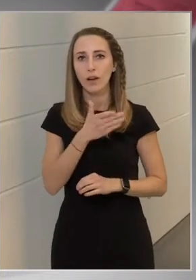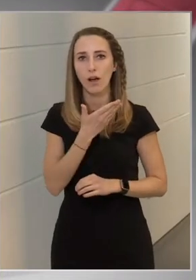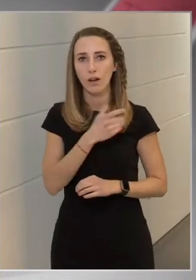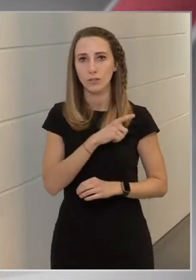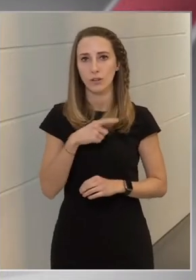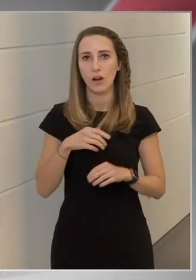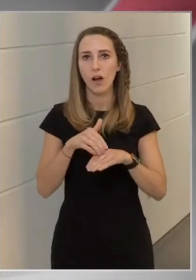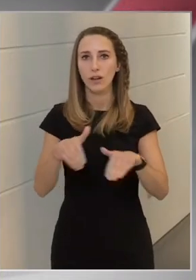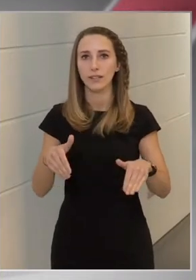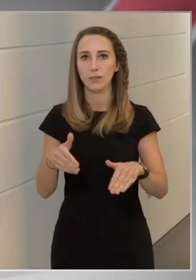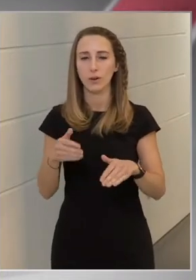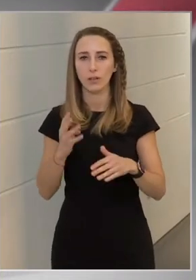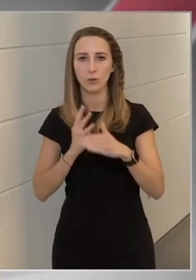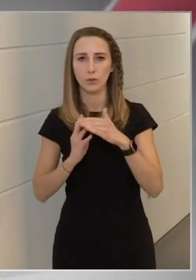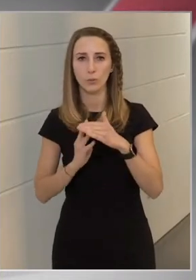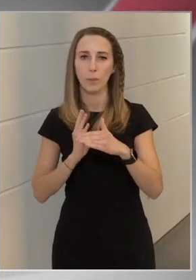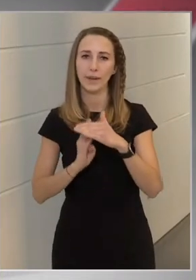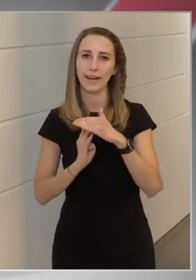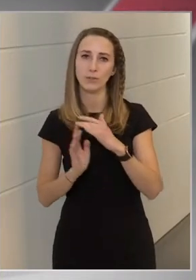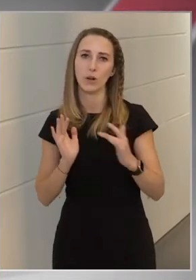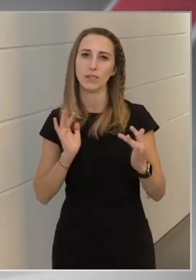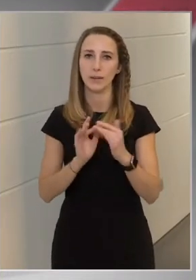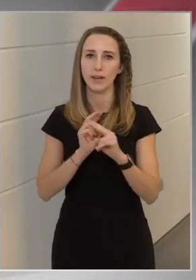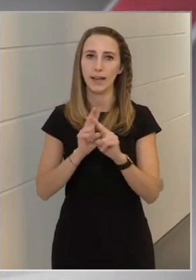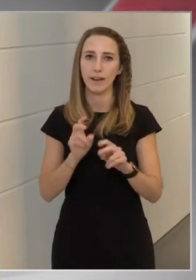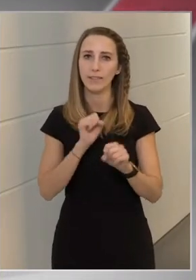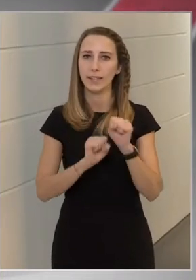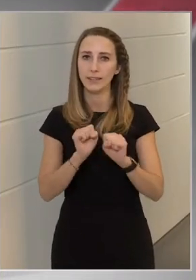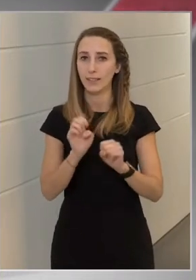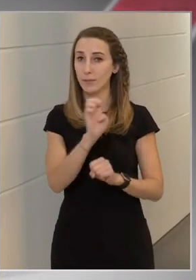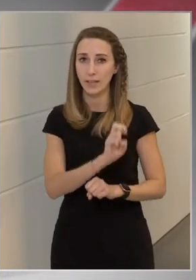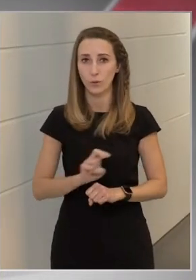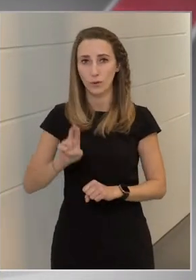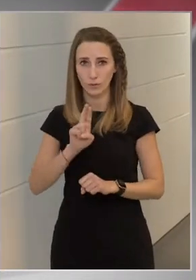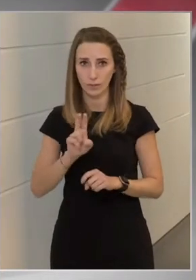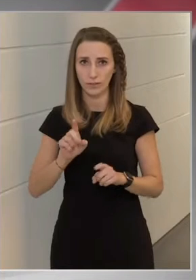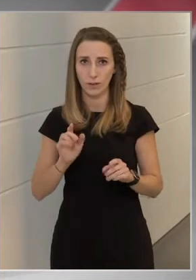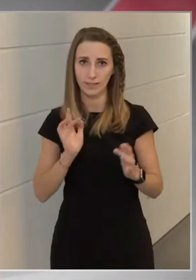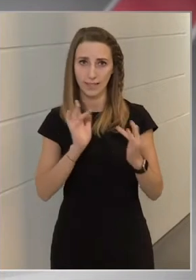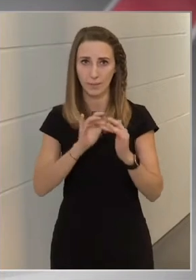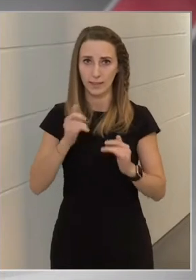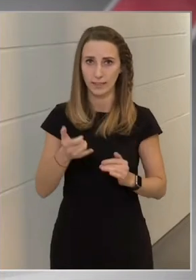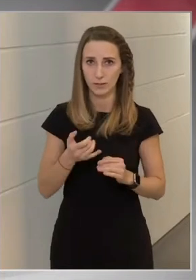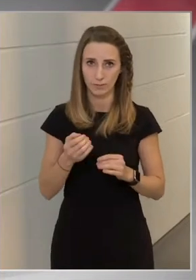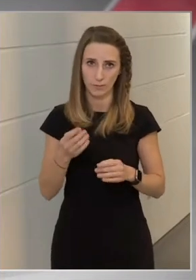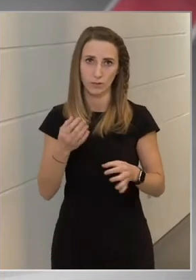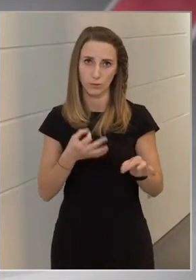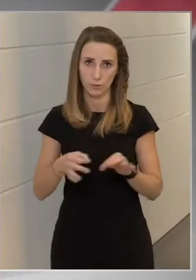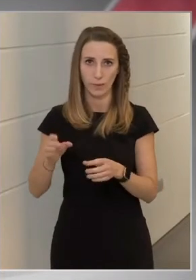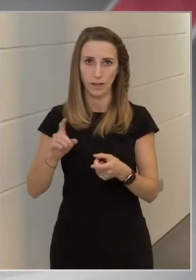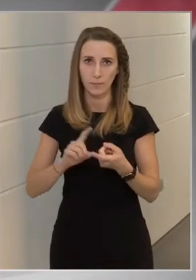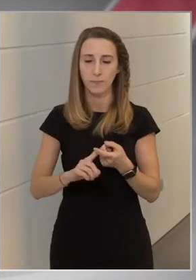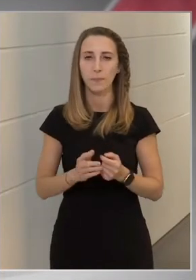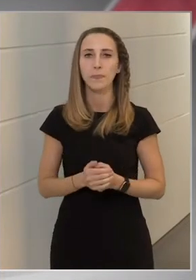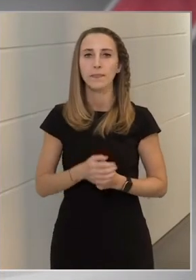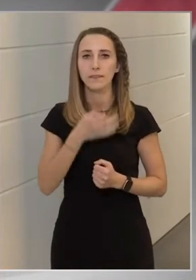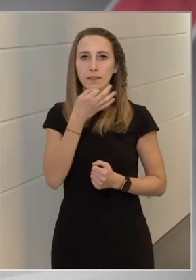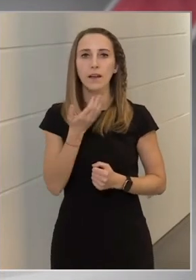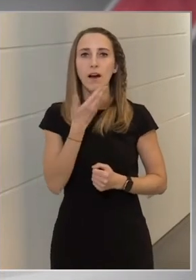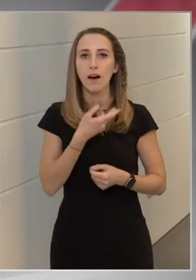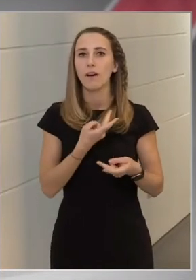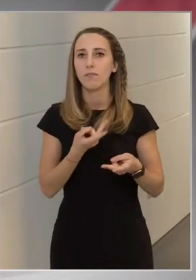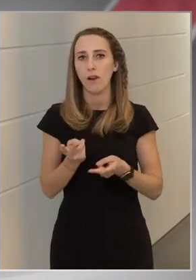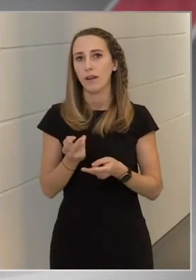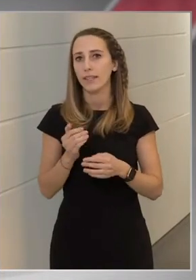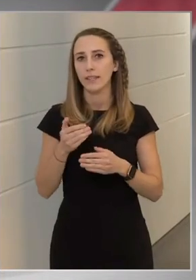határogatos romló migránsokkal szemben kellene védekezni, és nem az Európai Unióval szemben ugyanebben az ügyben. Ha valaki külföldön kapja meg